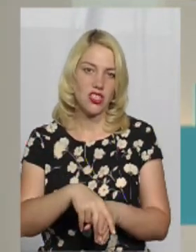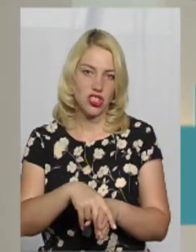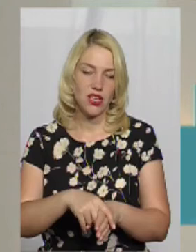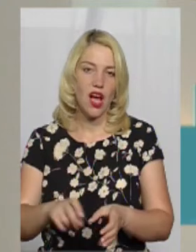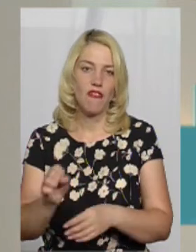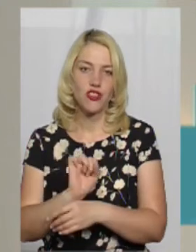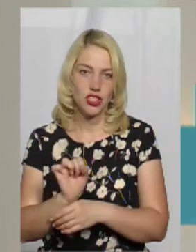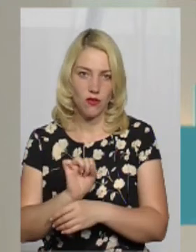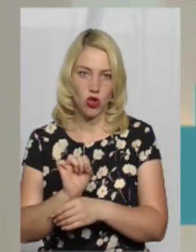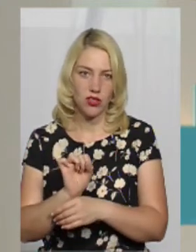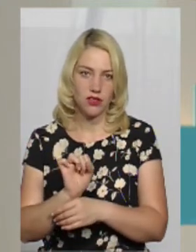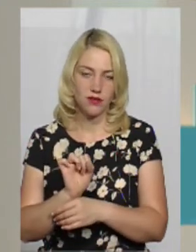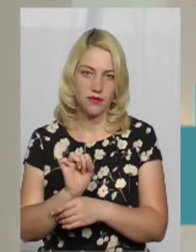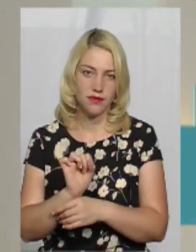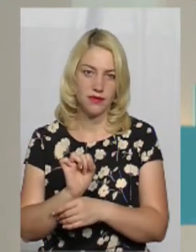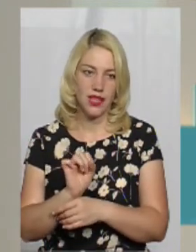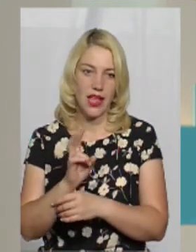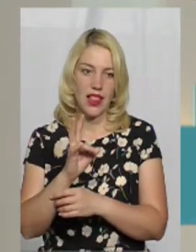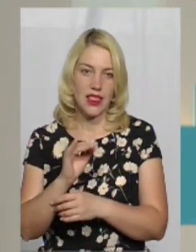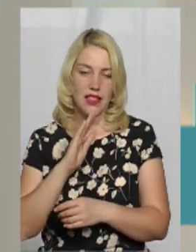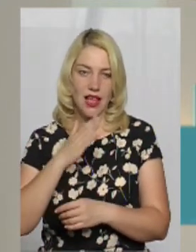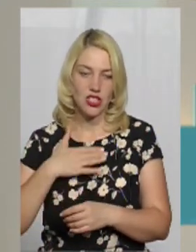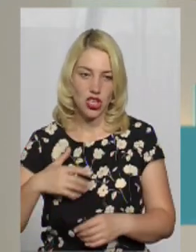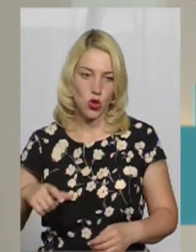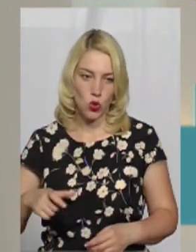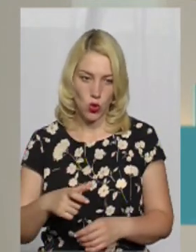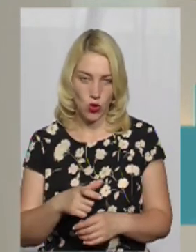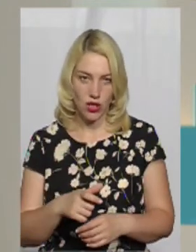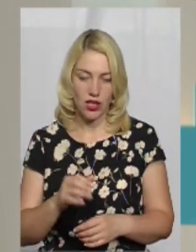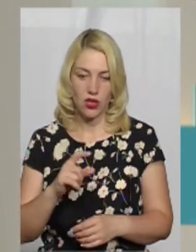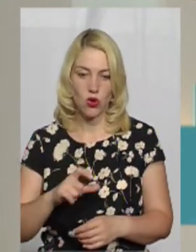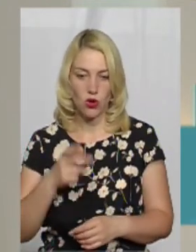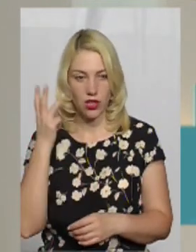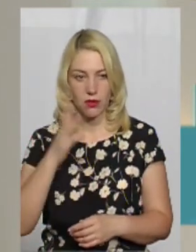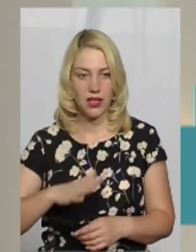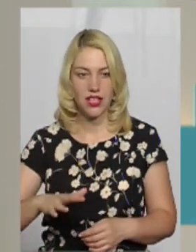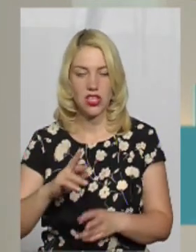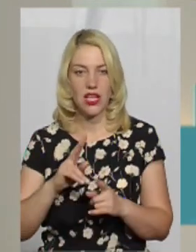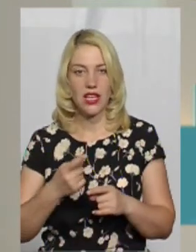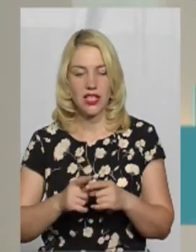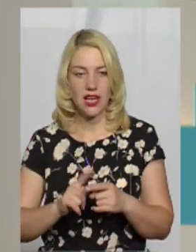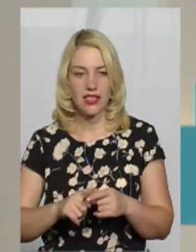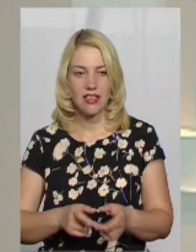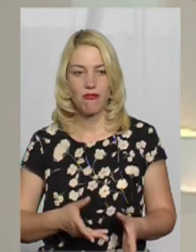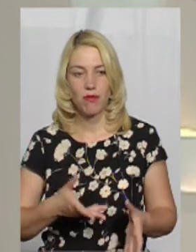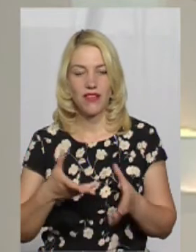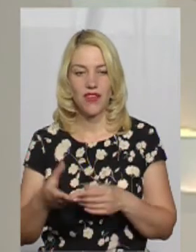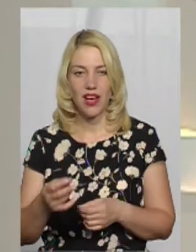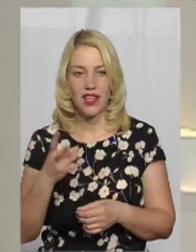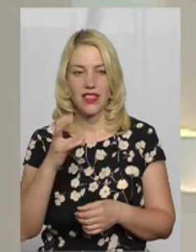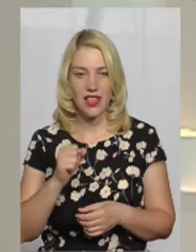автівок на наших дорогах, на дорогах Хмельниччини. І як це впливає